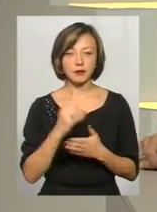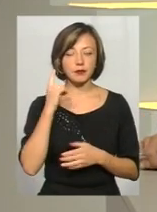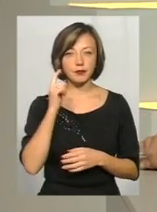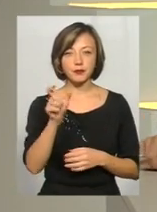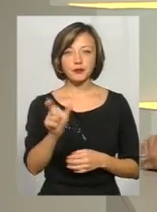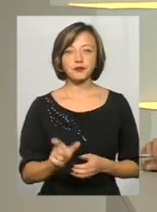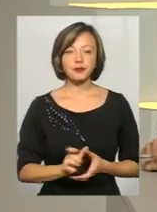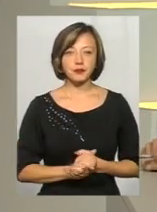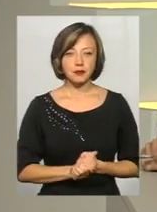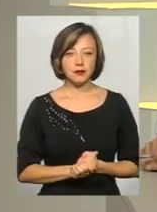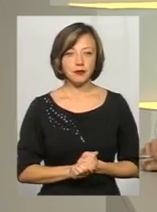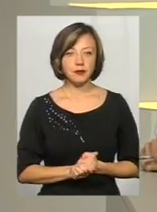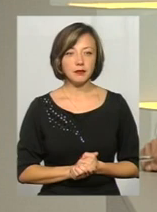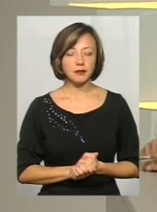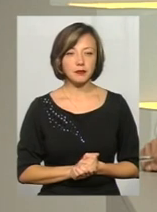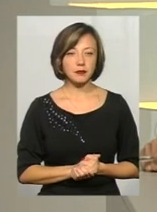нашого глядача. Добрий вечір.